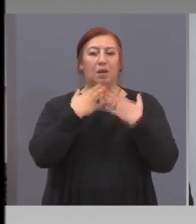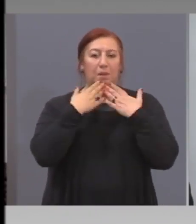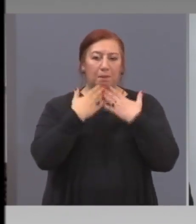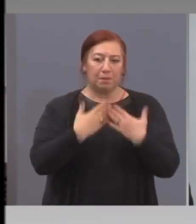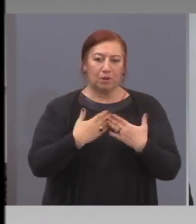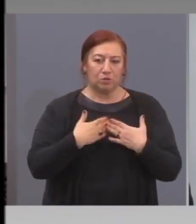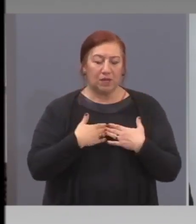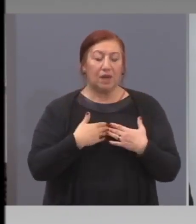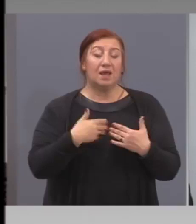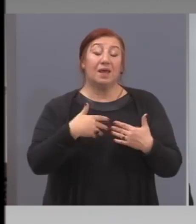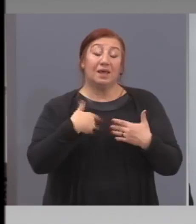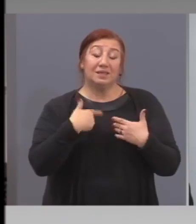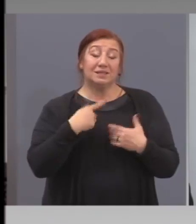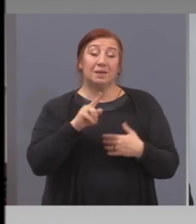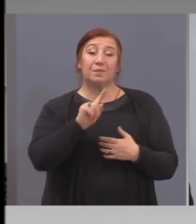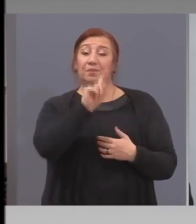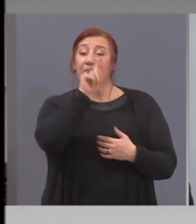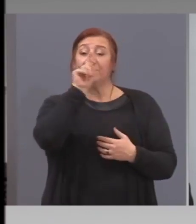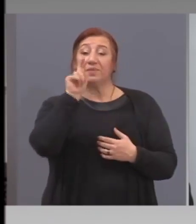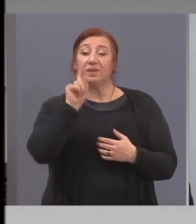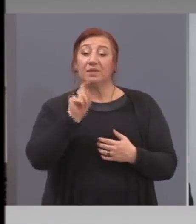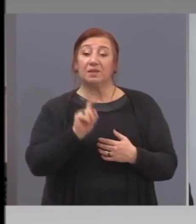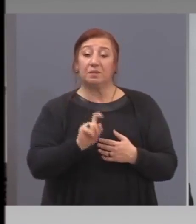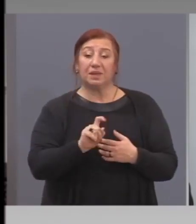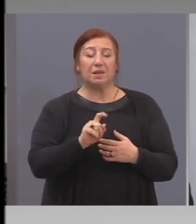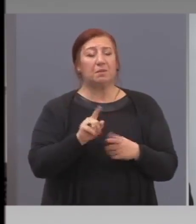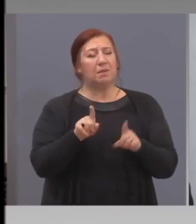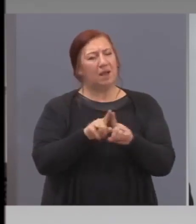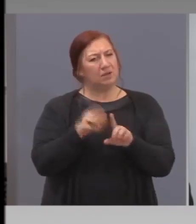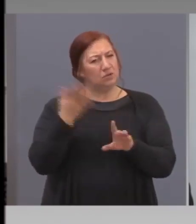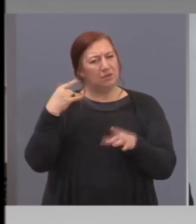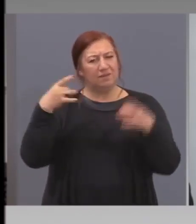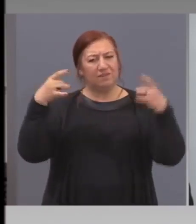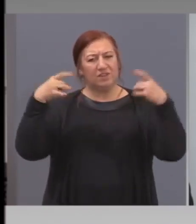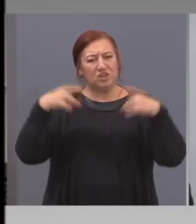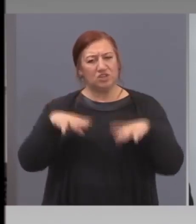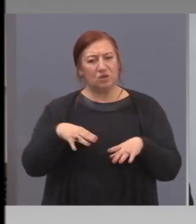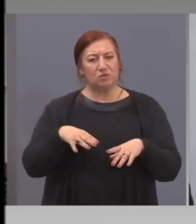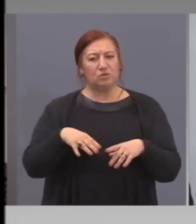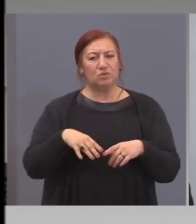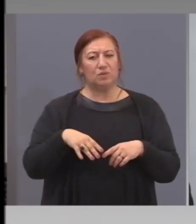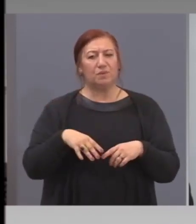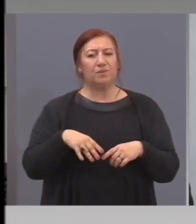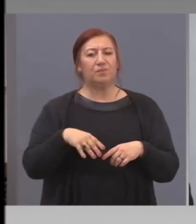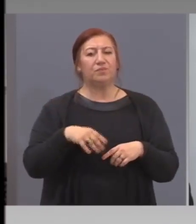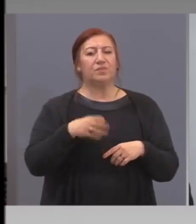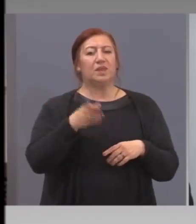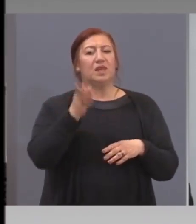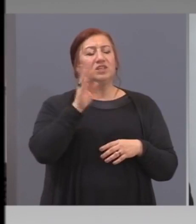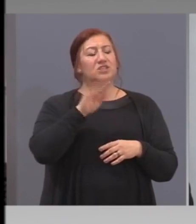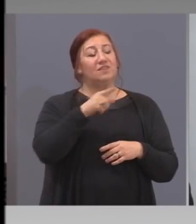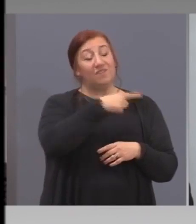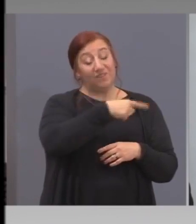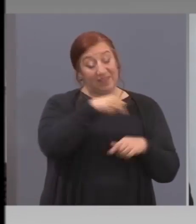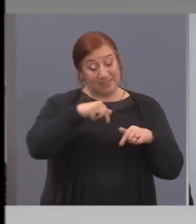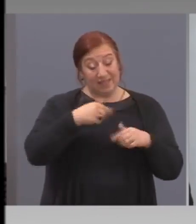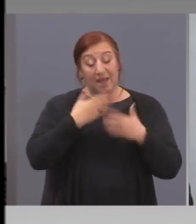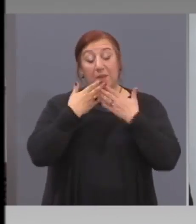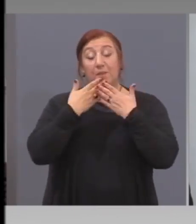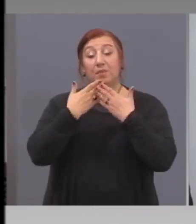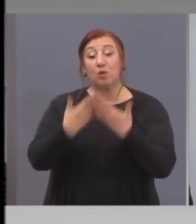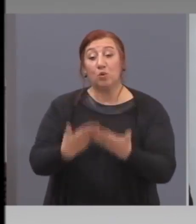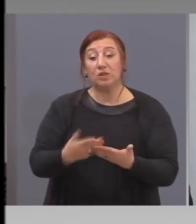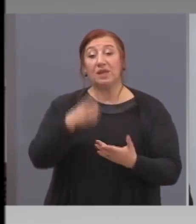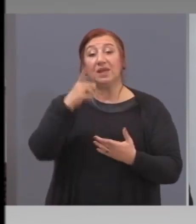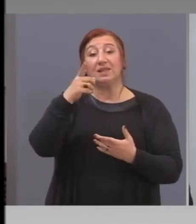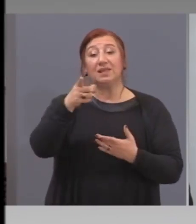Исках да попитам това, като казах от началото. Ще обърнете ли към медиите, след като ни благодарихте, да не се тиражират